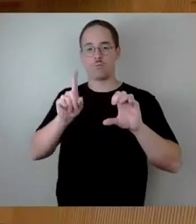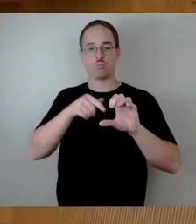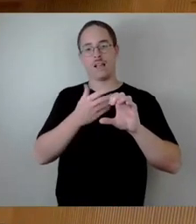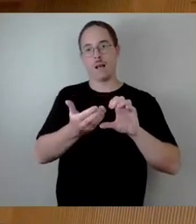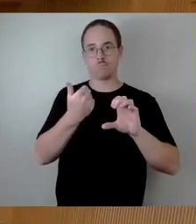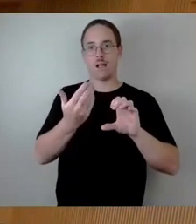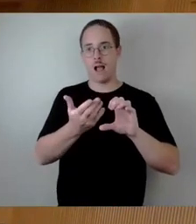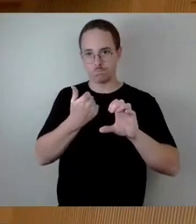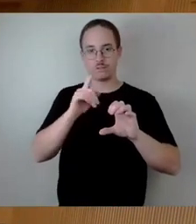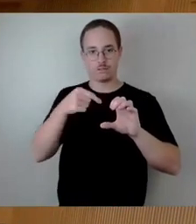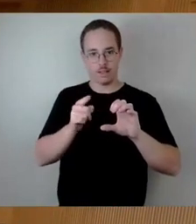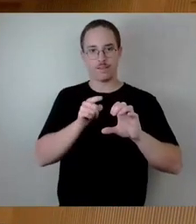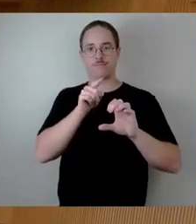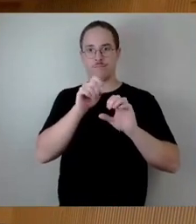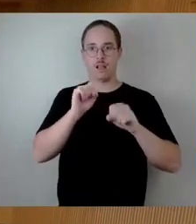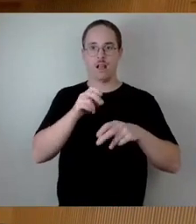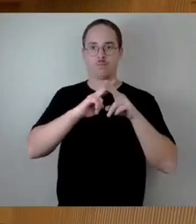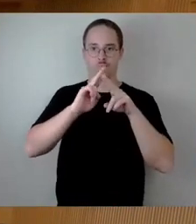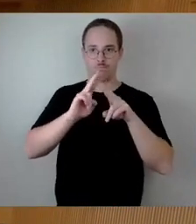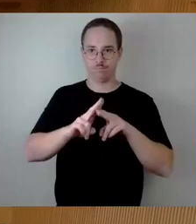So, jetzt Herr Scholbach und dann Herr Zastrow.